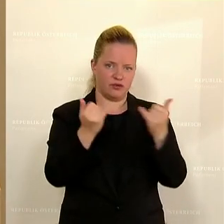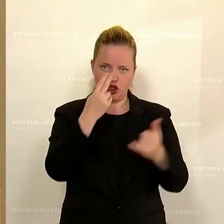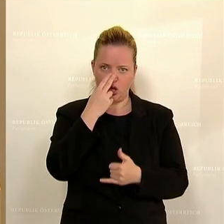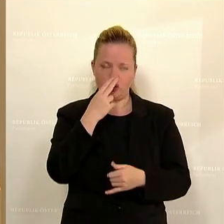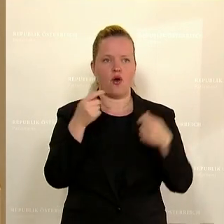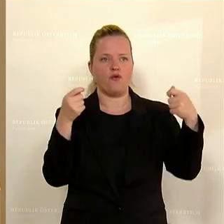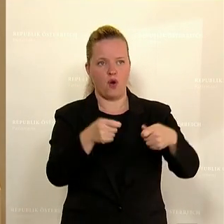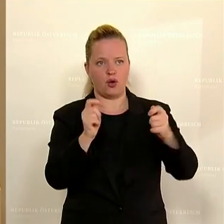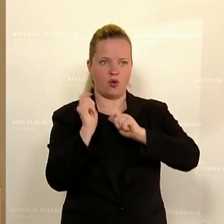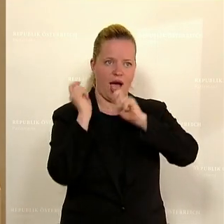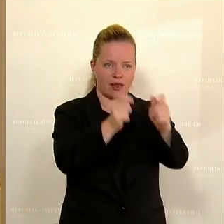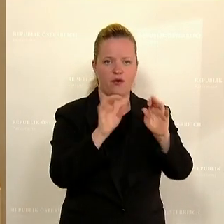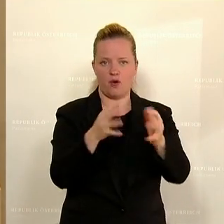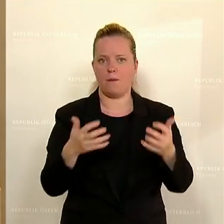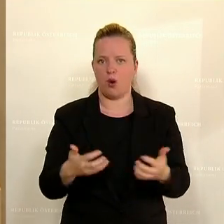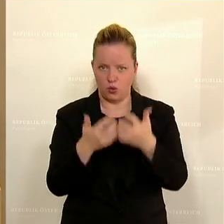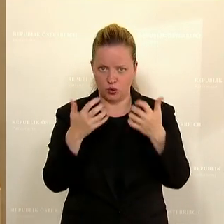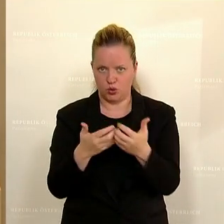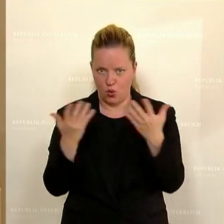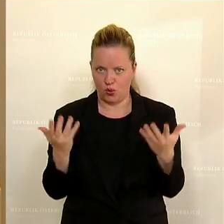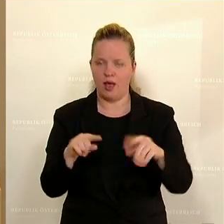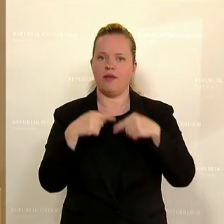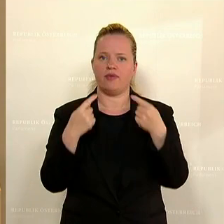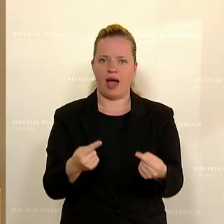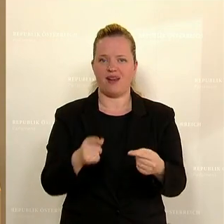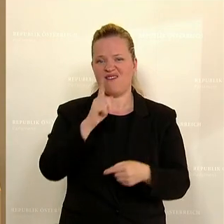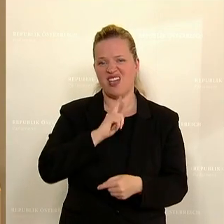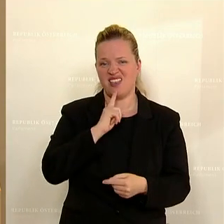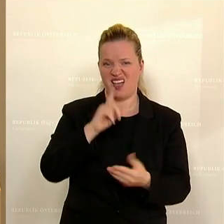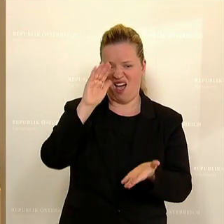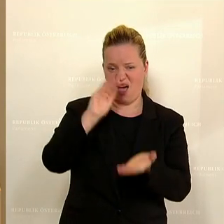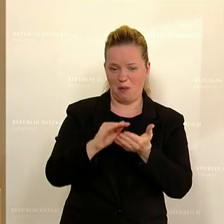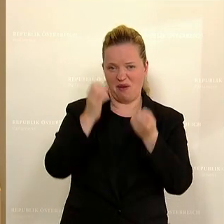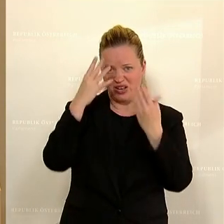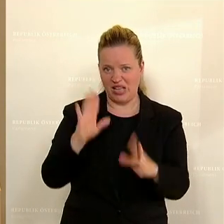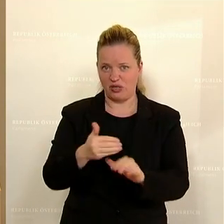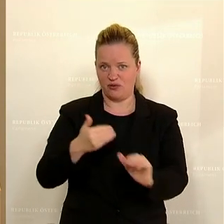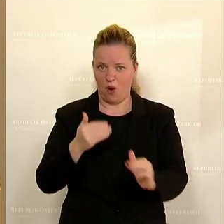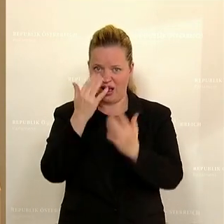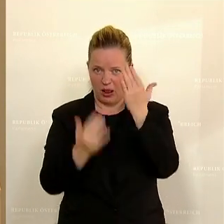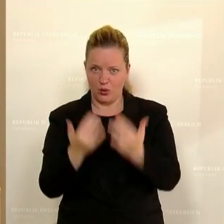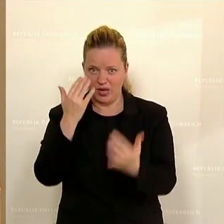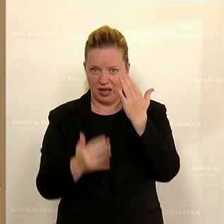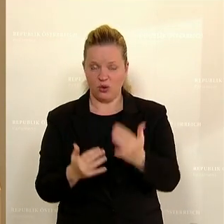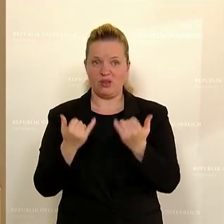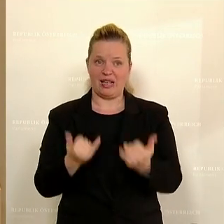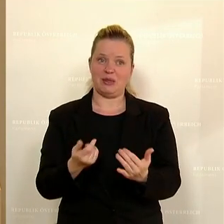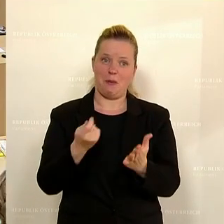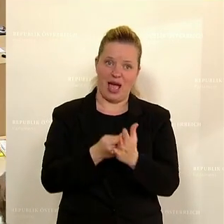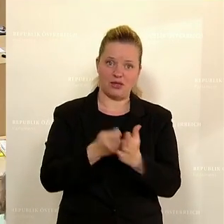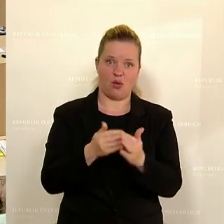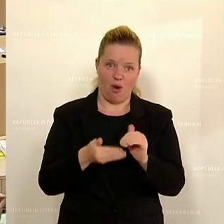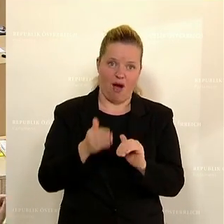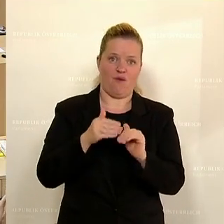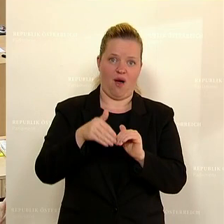Förderungen für eine Produktion. Dann wird weniger bewilligt als kalkuliert. Und mittlerweile steigen auch noch die Preise. Und am Ende kürzt man